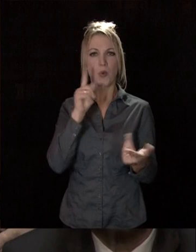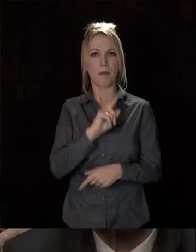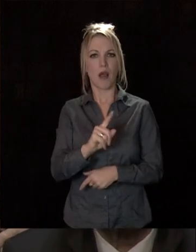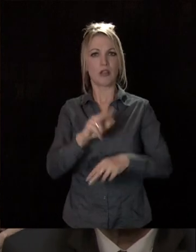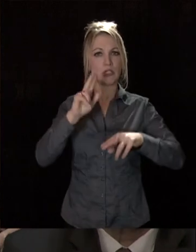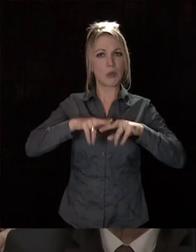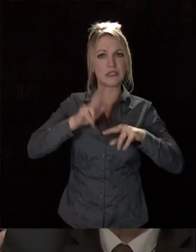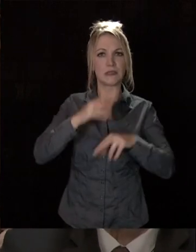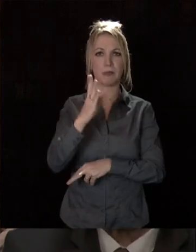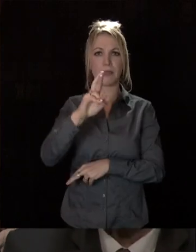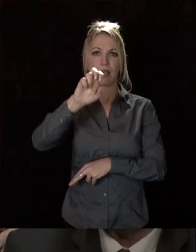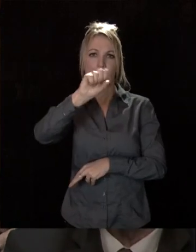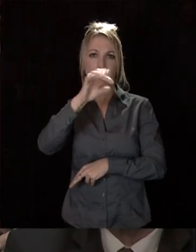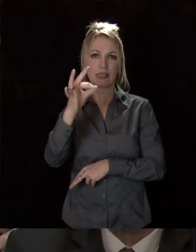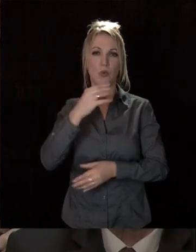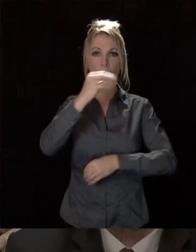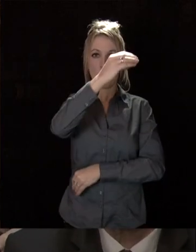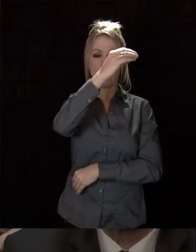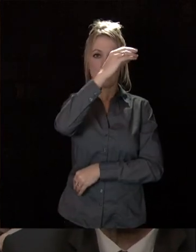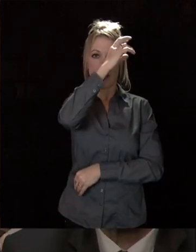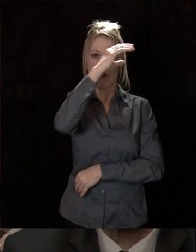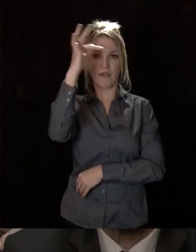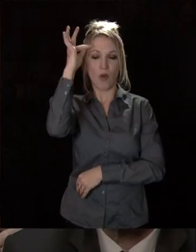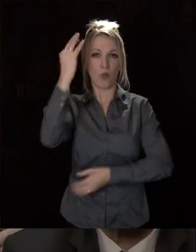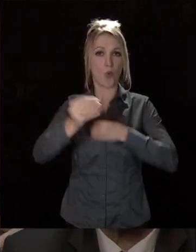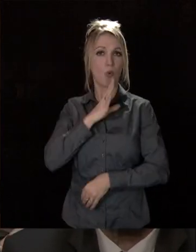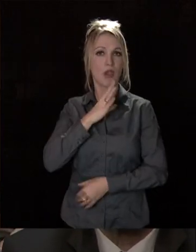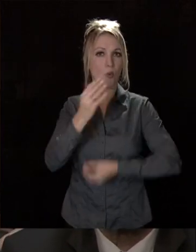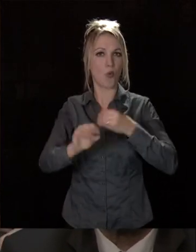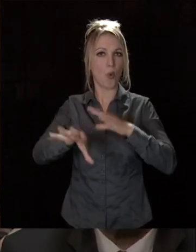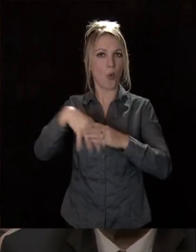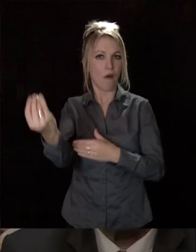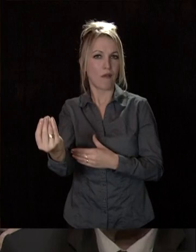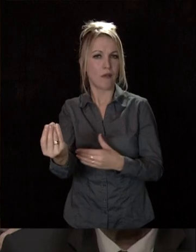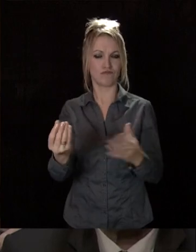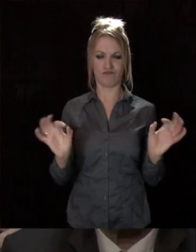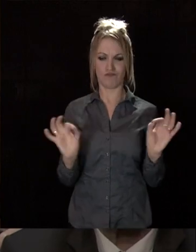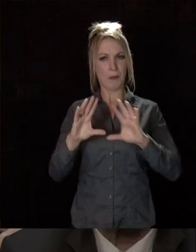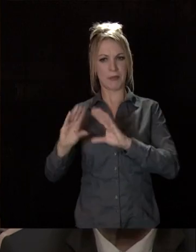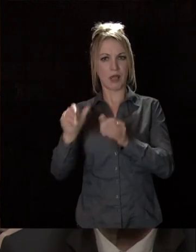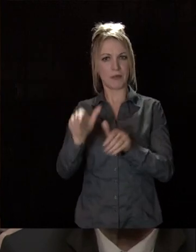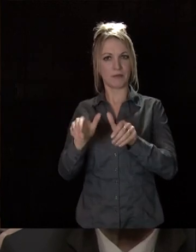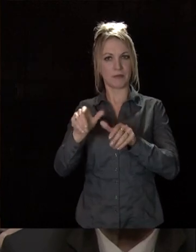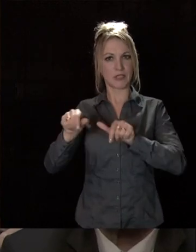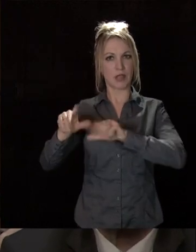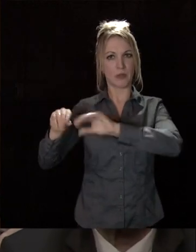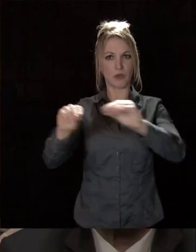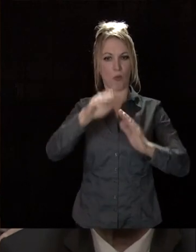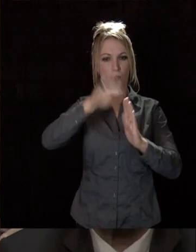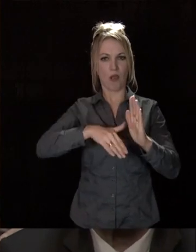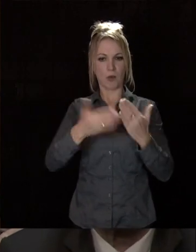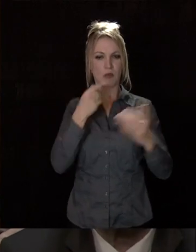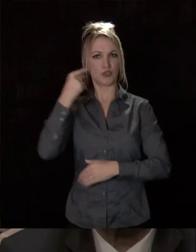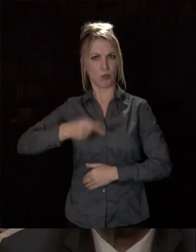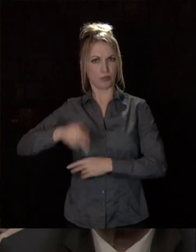Nancy, à Clermont-Ferrand, à Orléans ou à Rouen, dont le nombre d'habitants est bien inférieur à ceux de la ville de